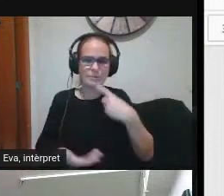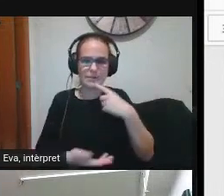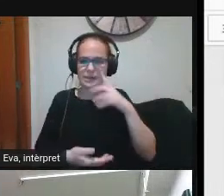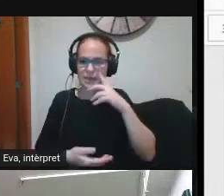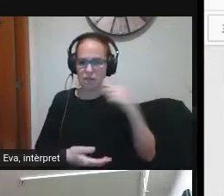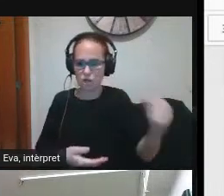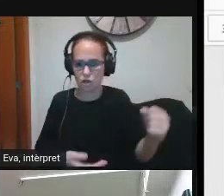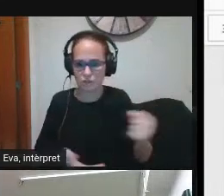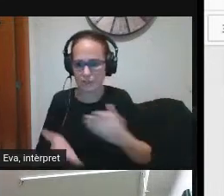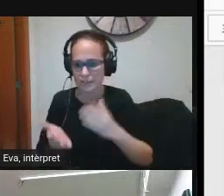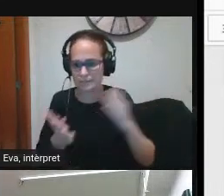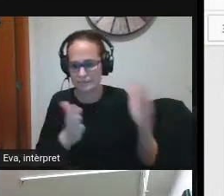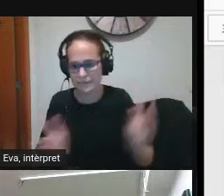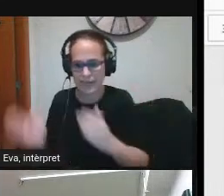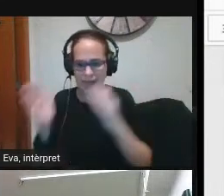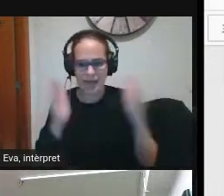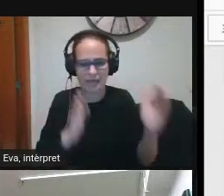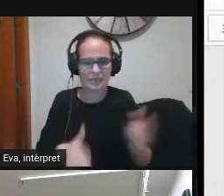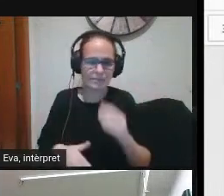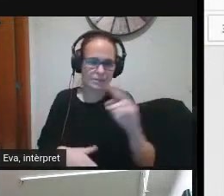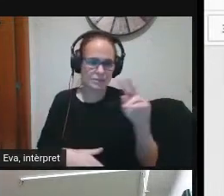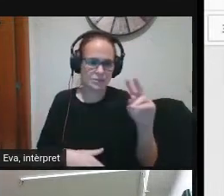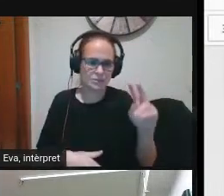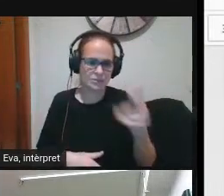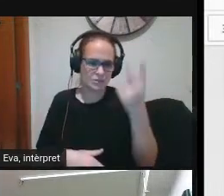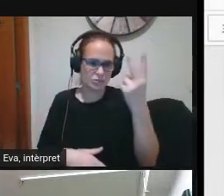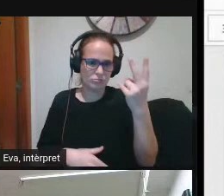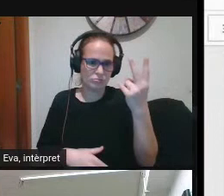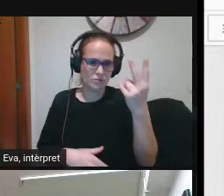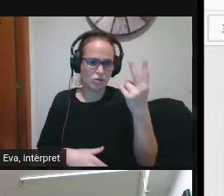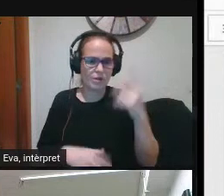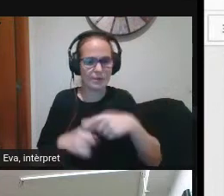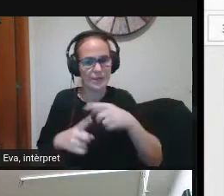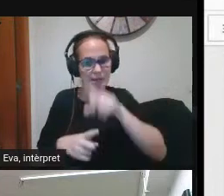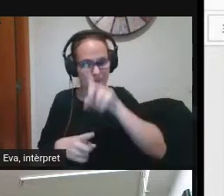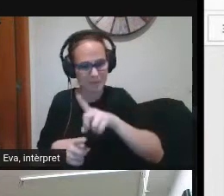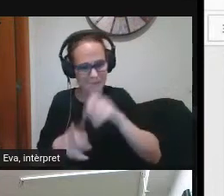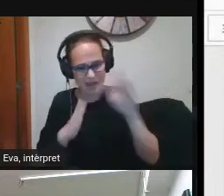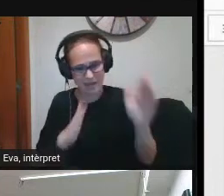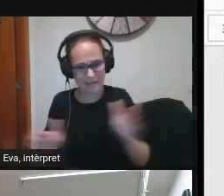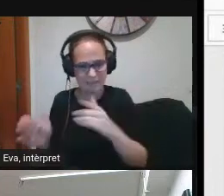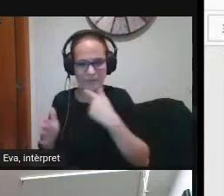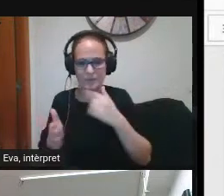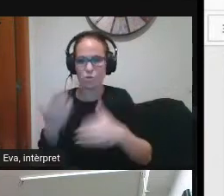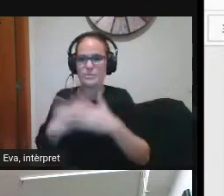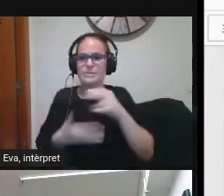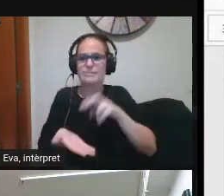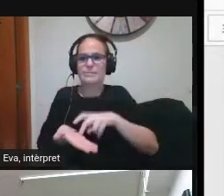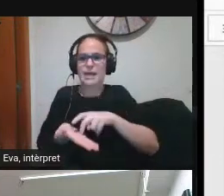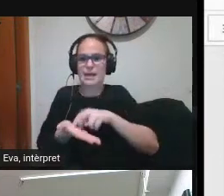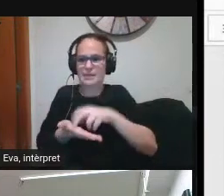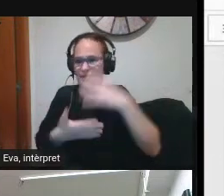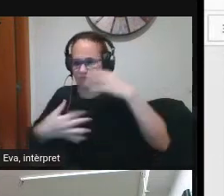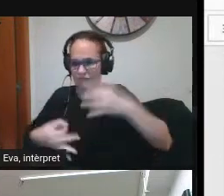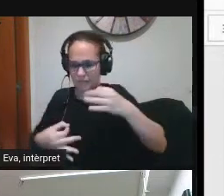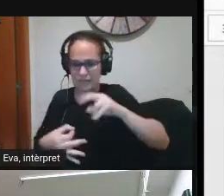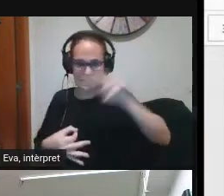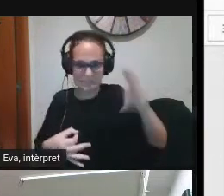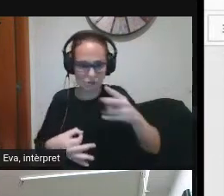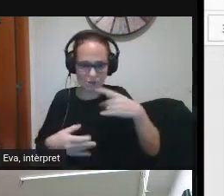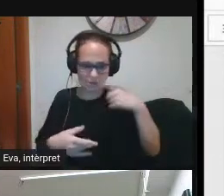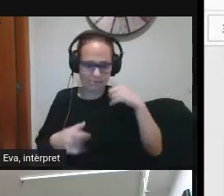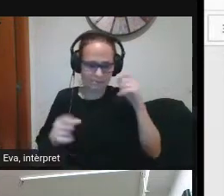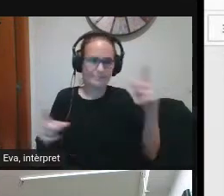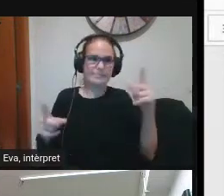va tenir dues etapes la primera que era la inicial amb la que realment vam començar a caminar i la segona amb la que vam veure